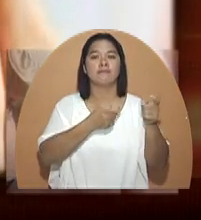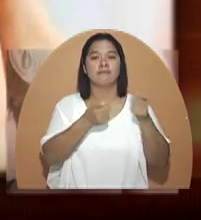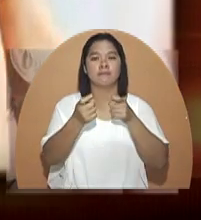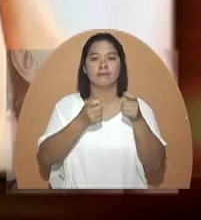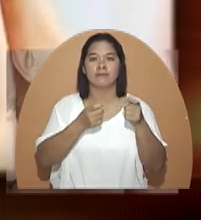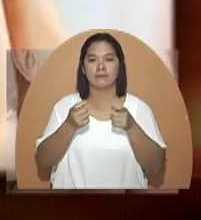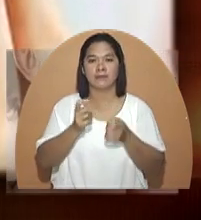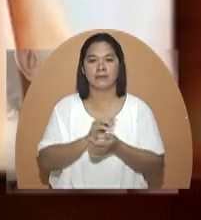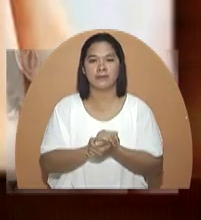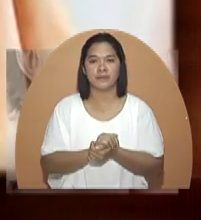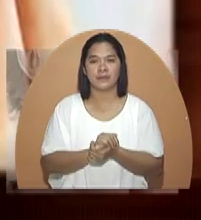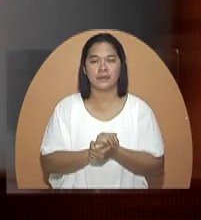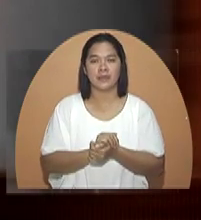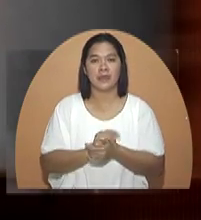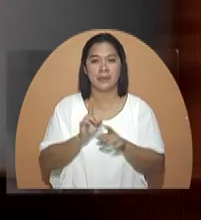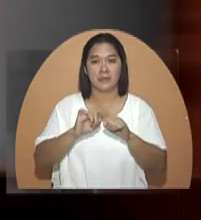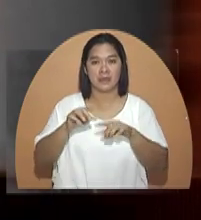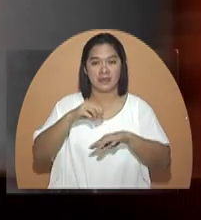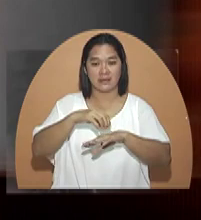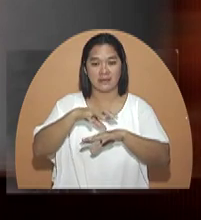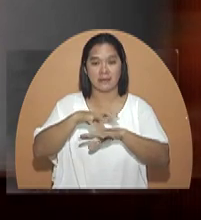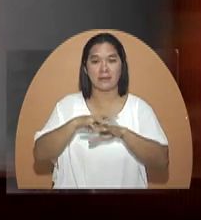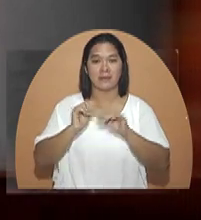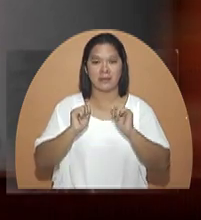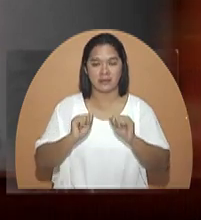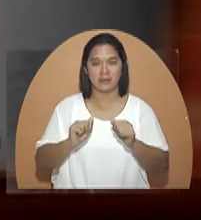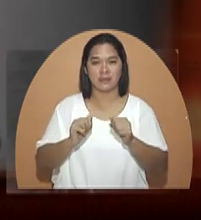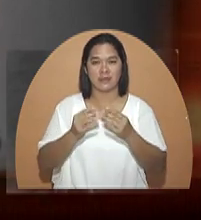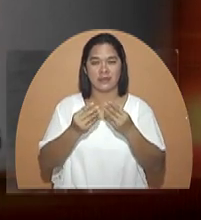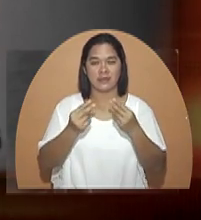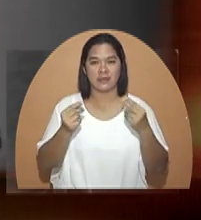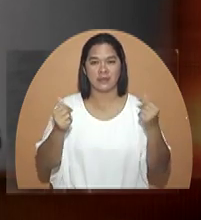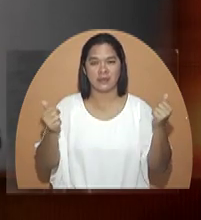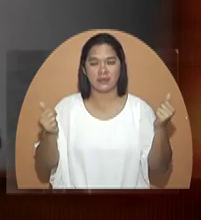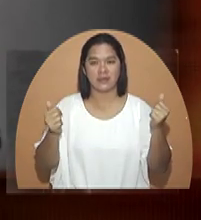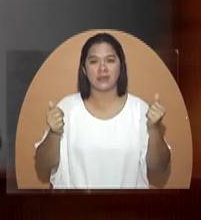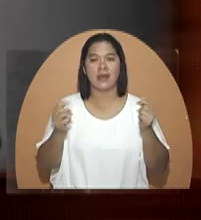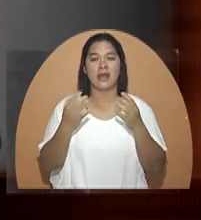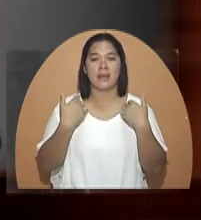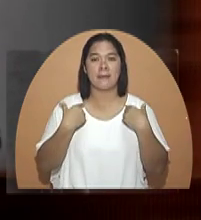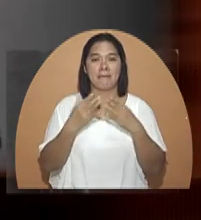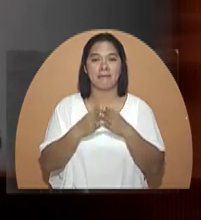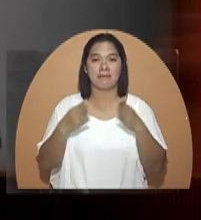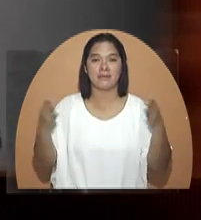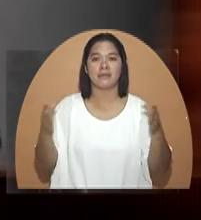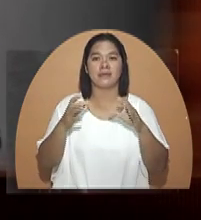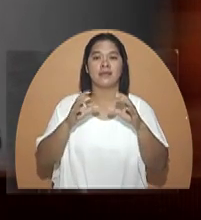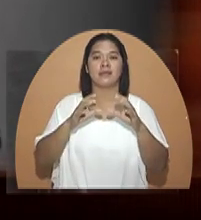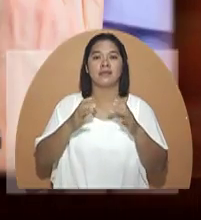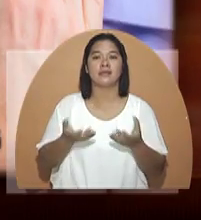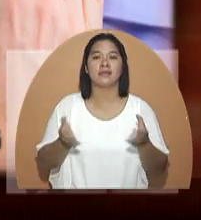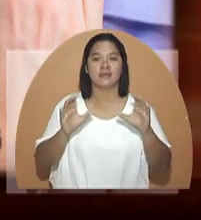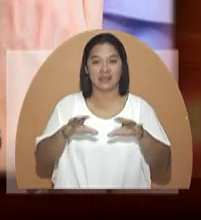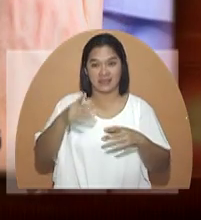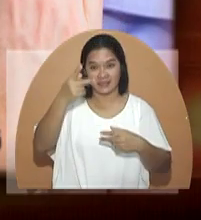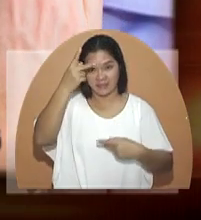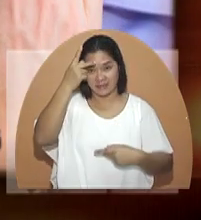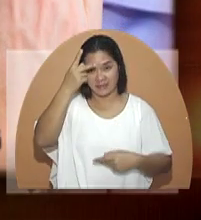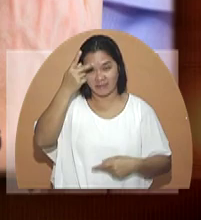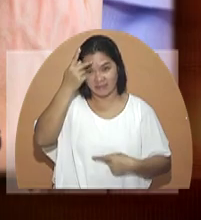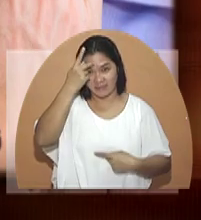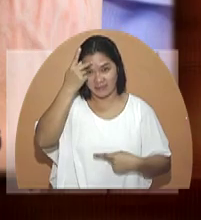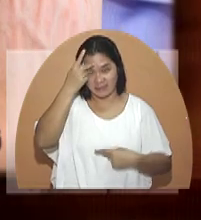agapan ka agad. Ngunit ang bukol na ito ay maaaring gamutin at malaki ang tsansa nito para sa